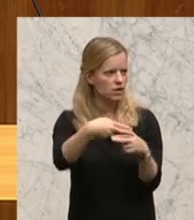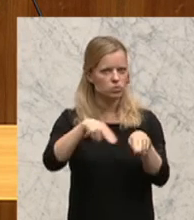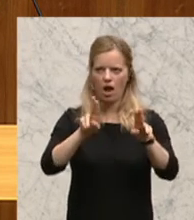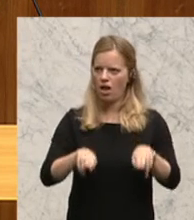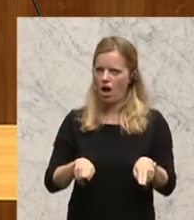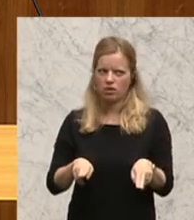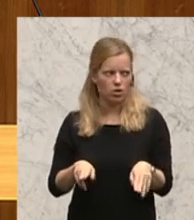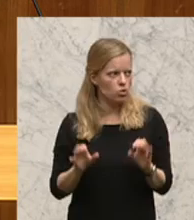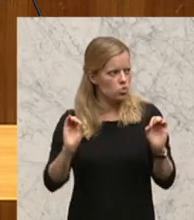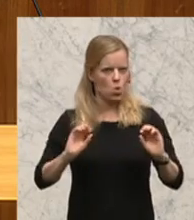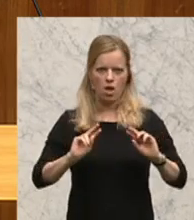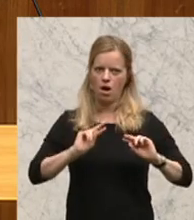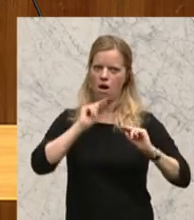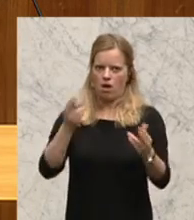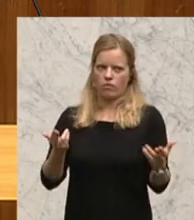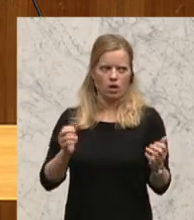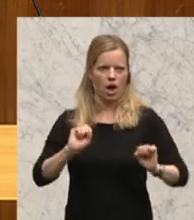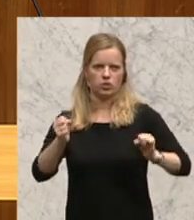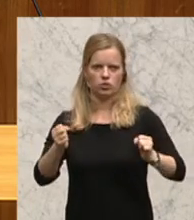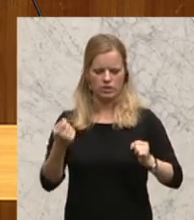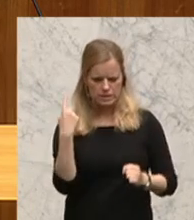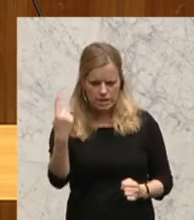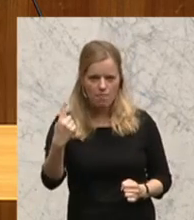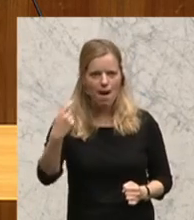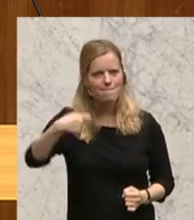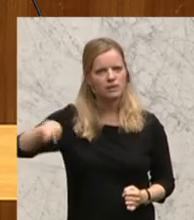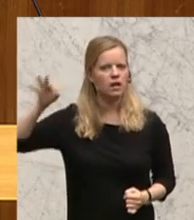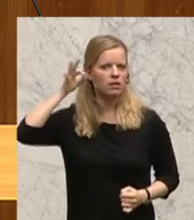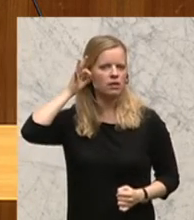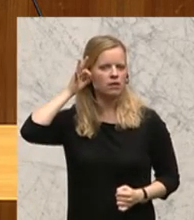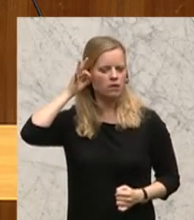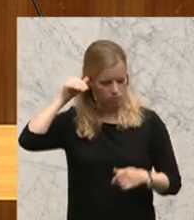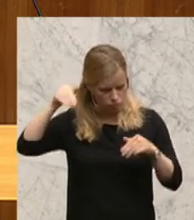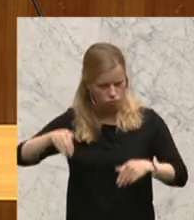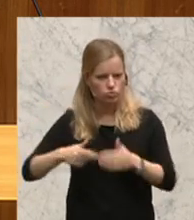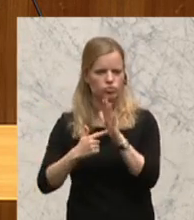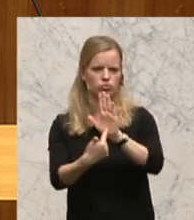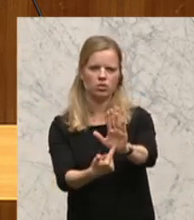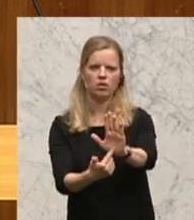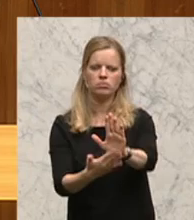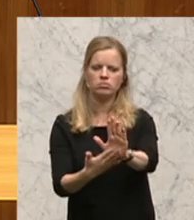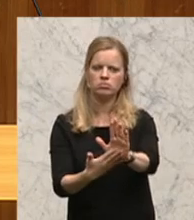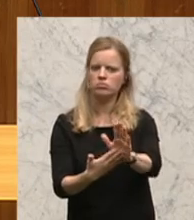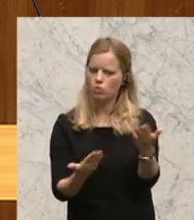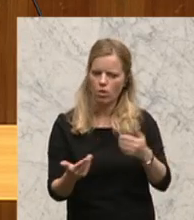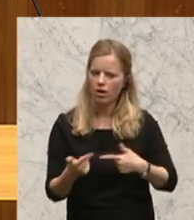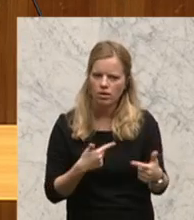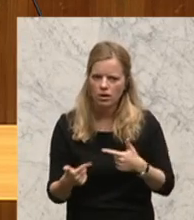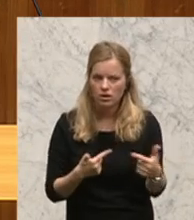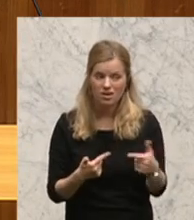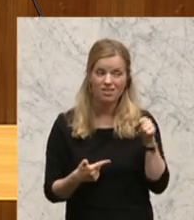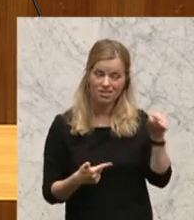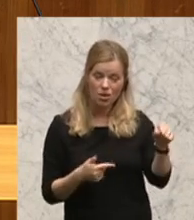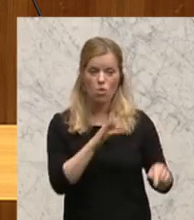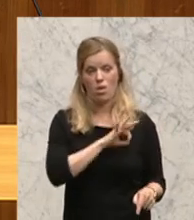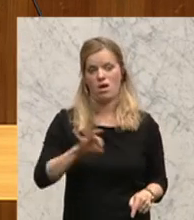dass es so nicht geht. Der Kollege kommt aus Bregenz. Solche E-Mails kommen auch. Und ich glaube, es ist legitim, noch einmal für alle